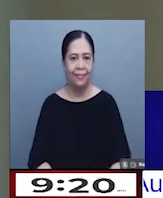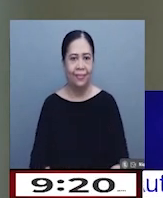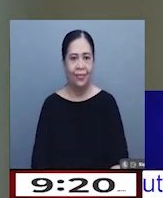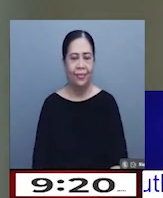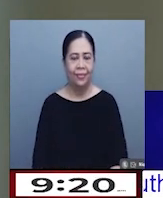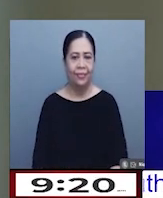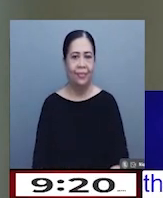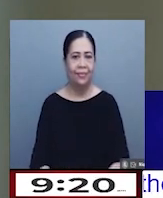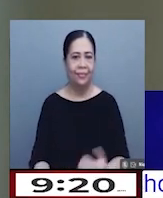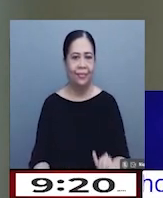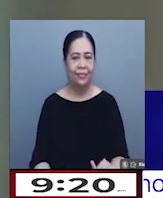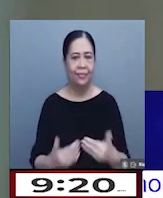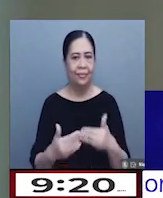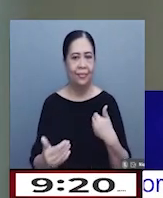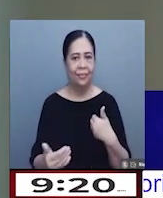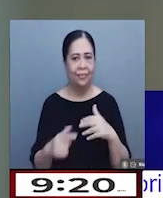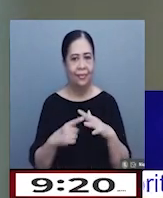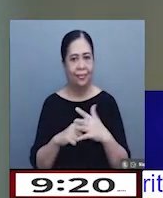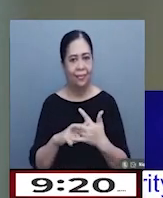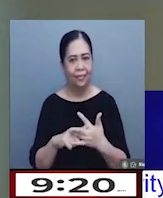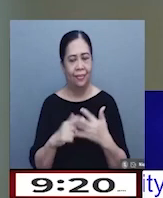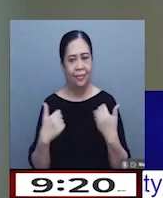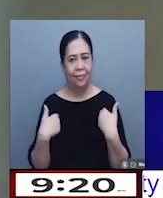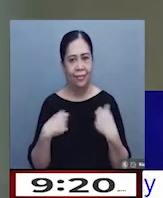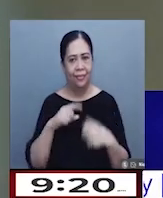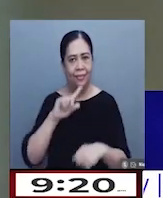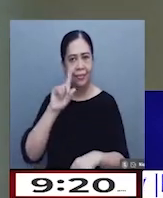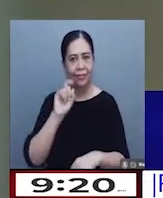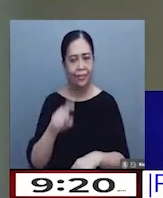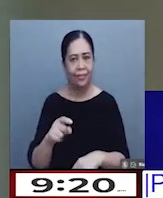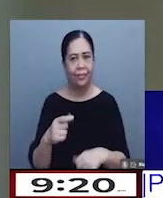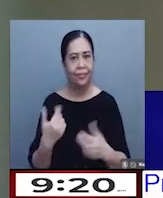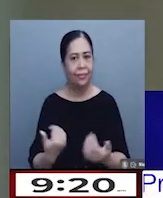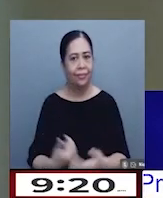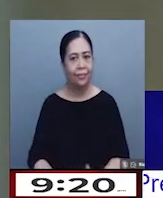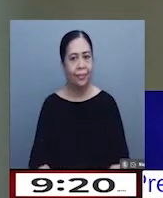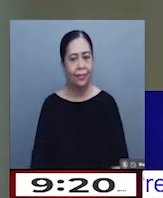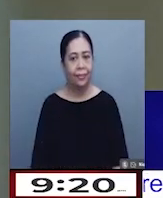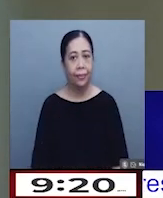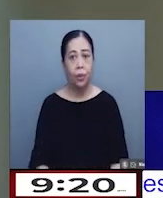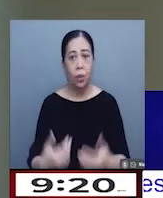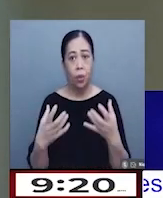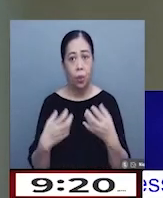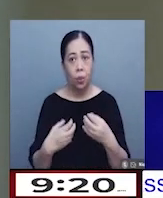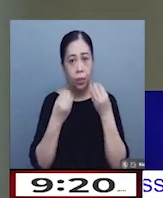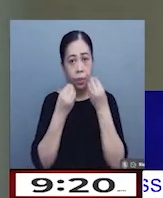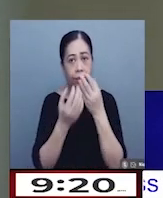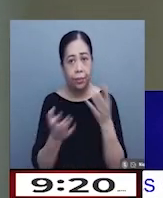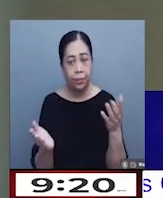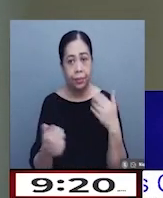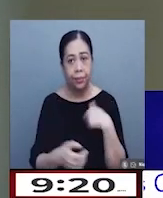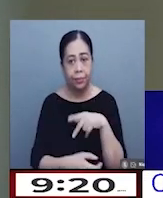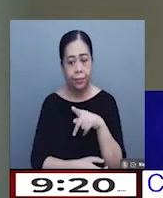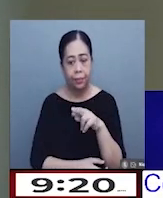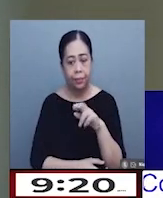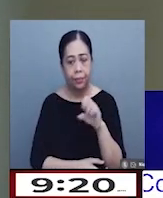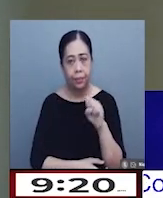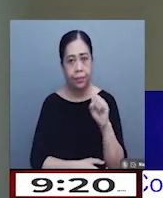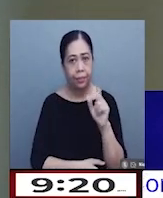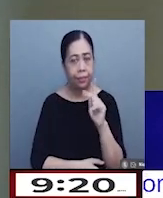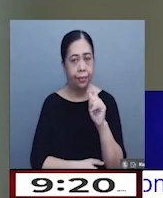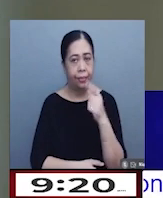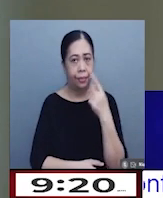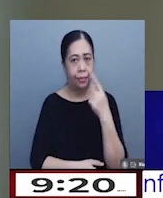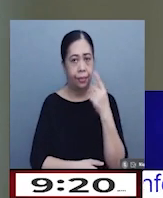Ngayon, bago po natin simula ng ating question and answer segment, nais namin ipahayag na ating press kits para sa ating